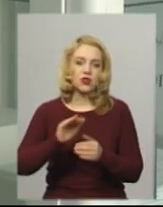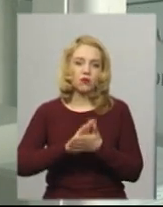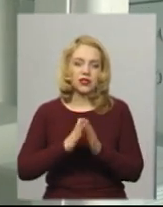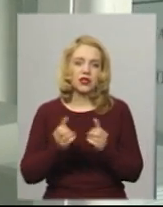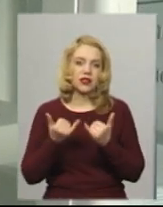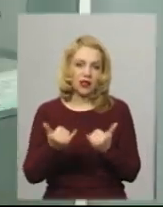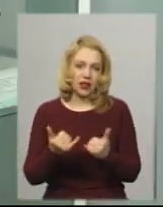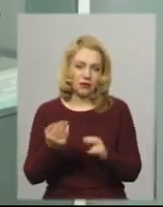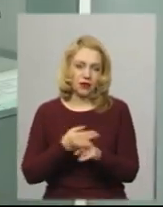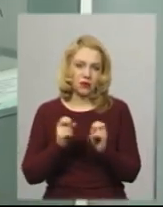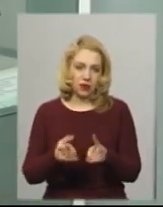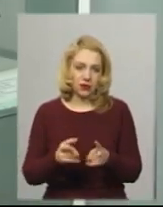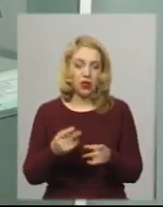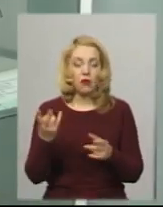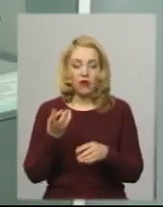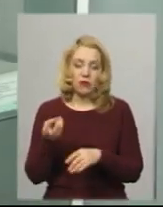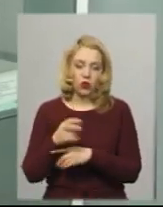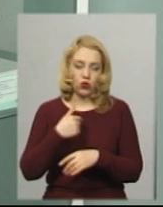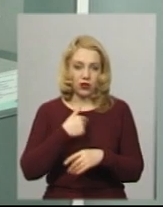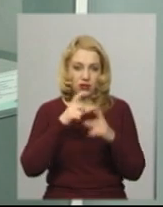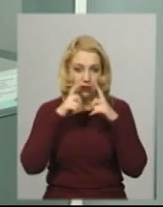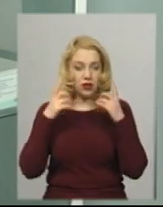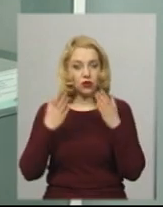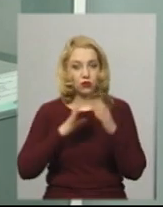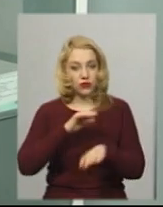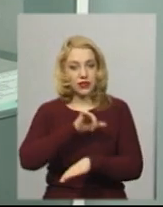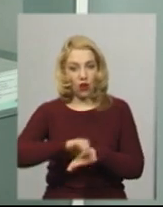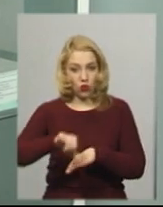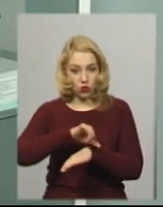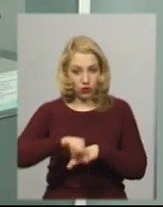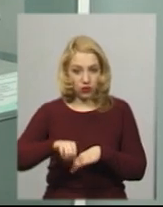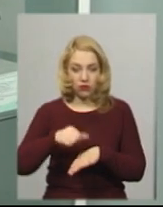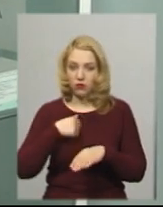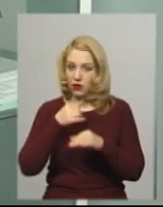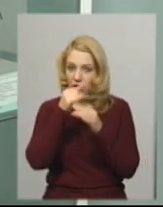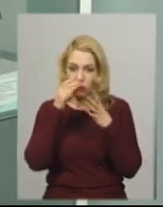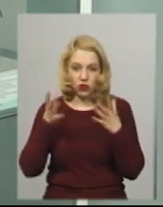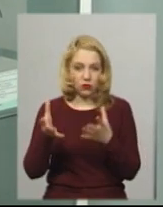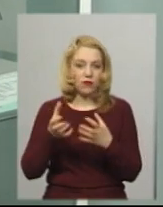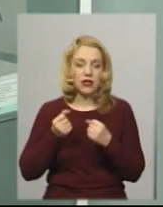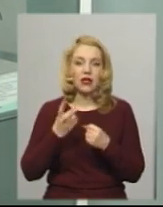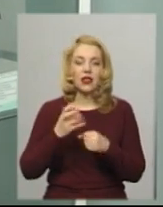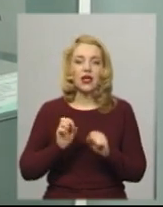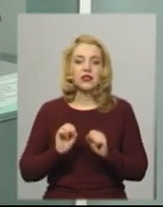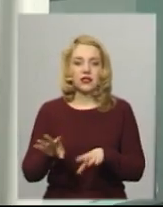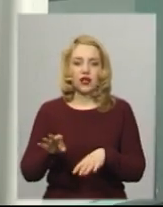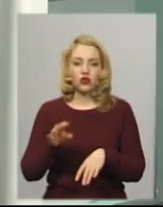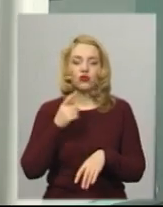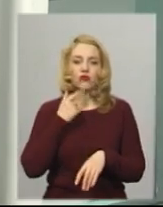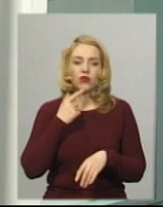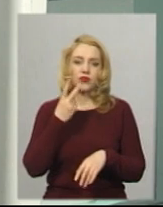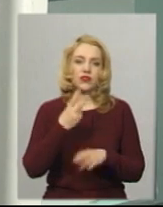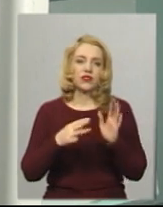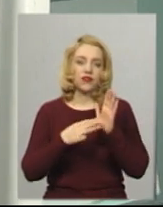Вони повинні приходити до нас в масках. Якщо донор перебував за кордоном, ми його не можемо брати на здачу крові 28 днів.